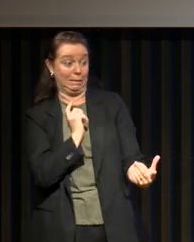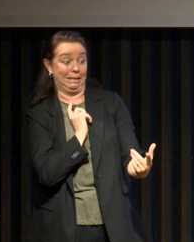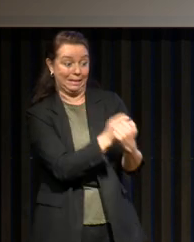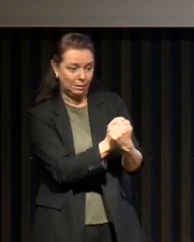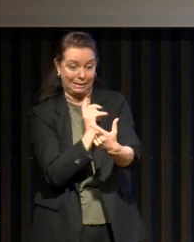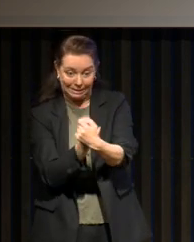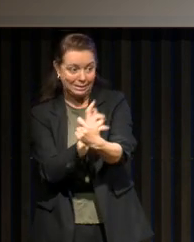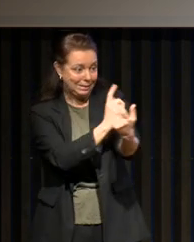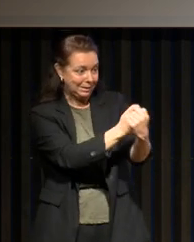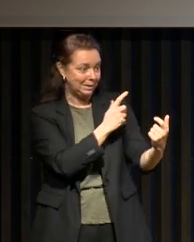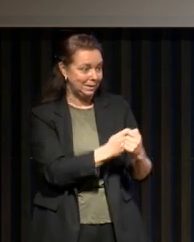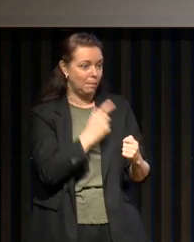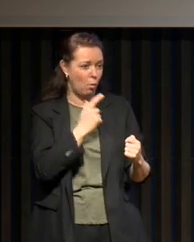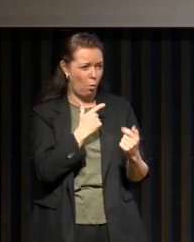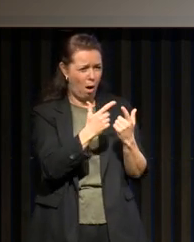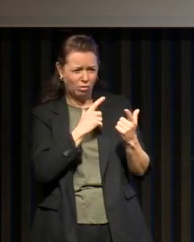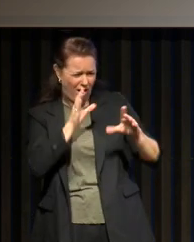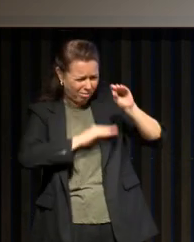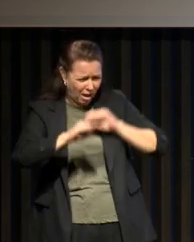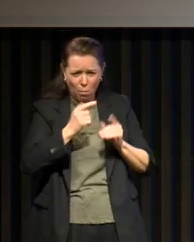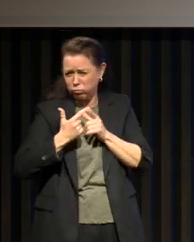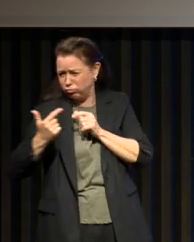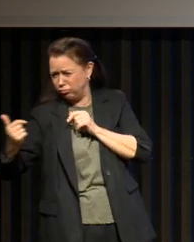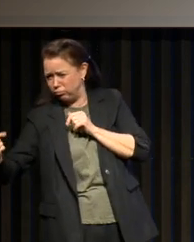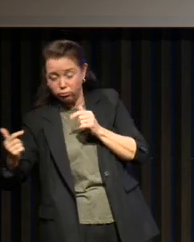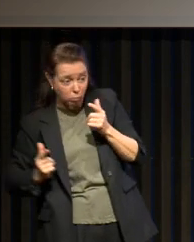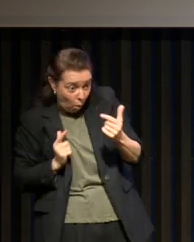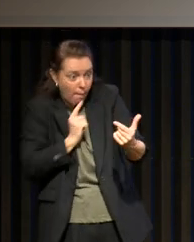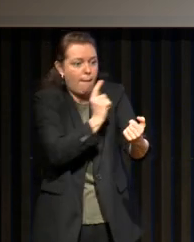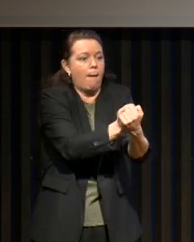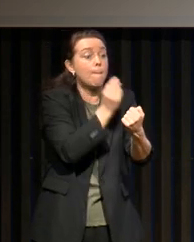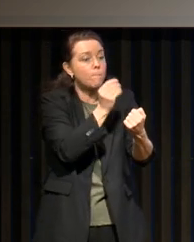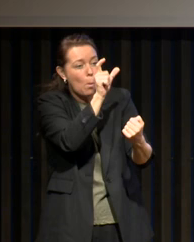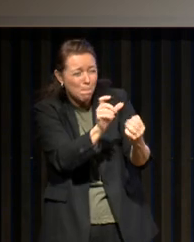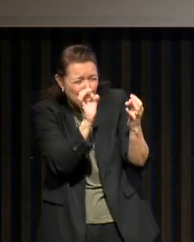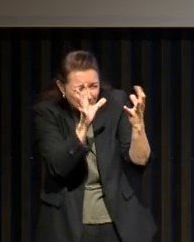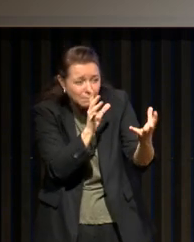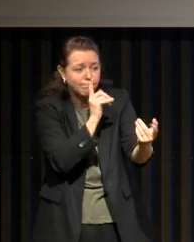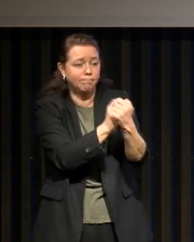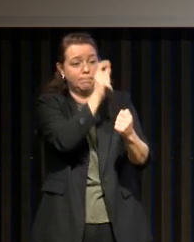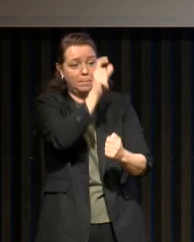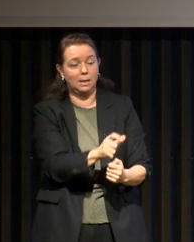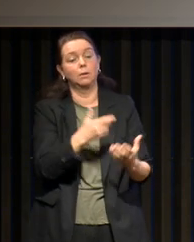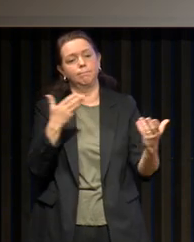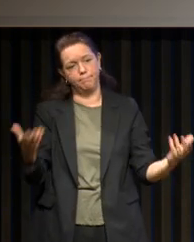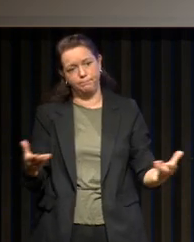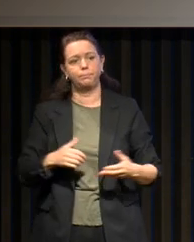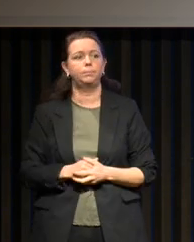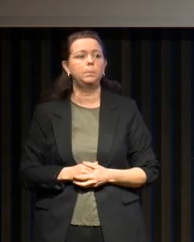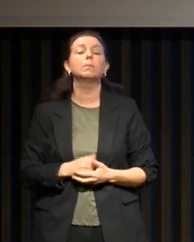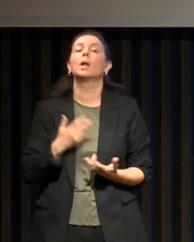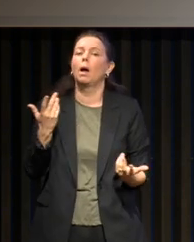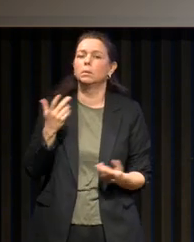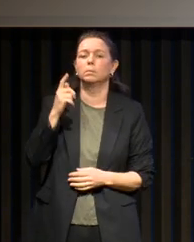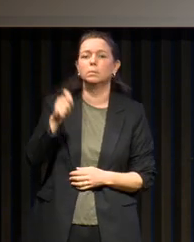dans cette forêt vierge des différents traitements pour trouver le bon traitement qui vous convienne ? Alors, bien sûr, il y l'enjeu